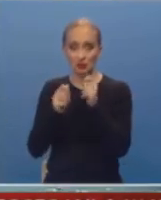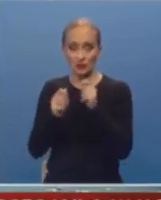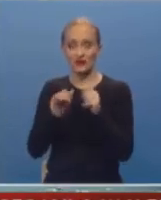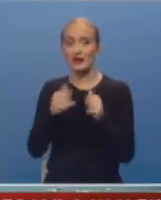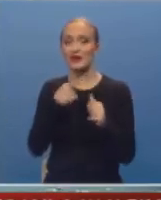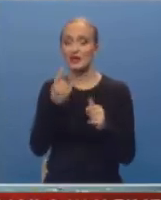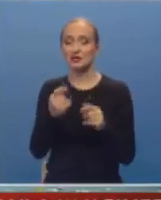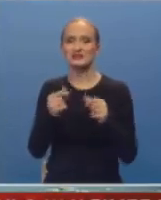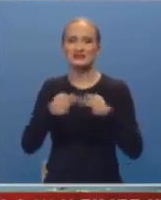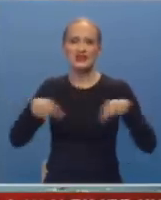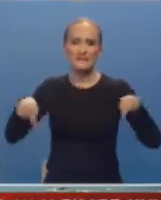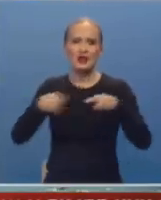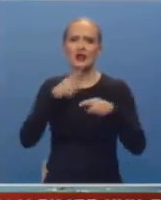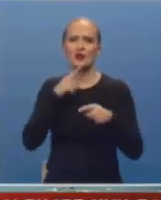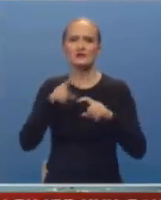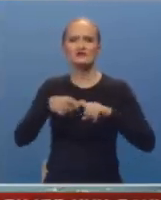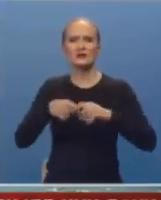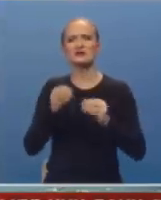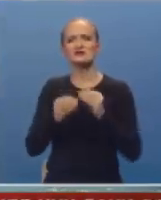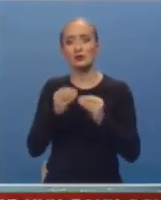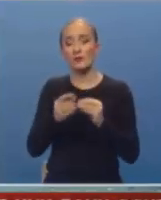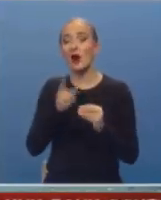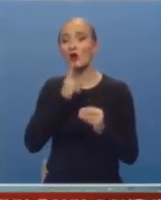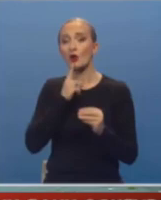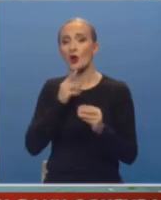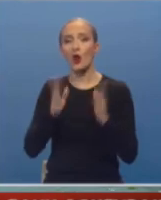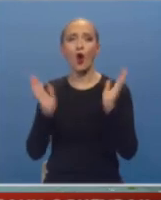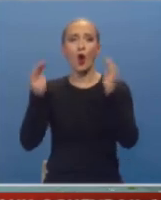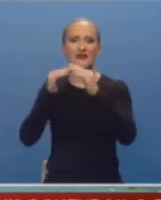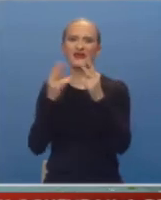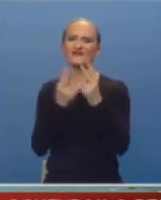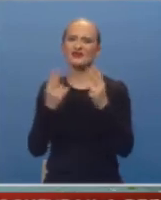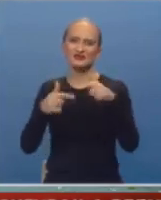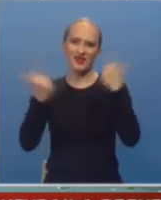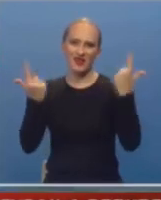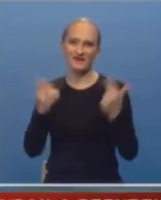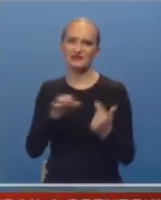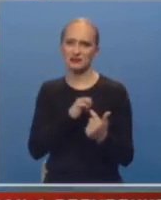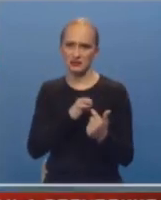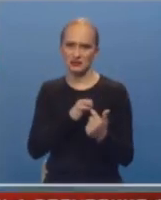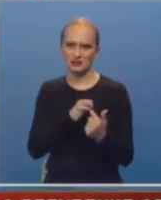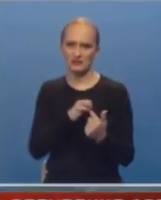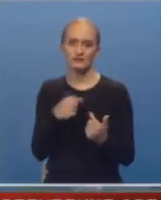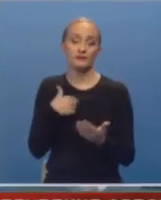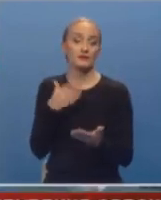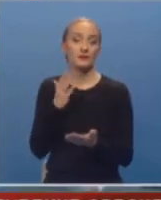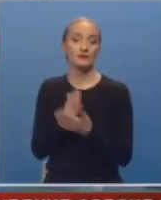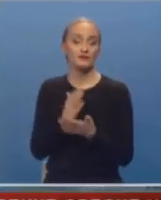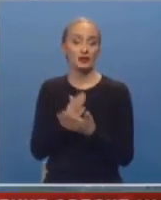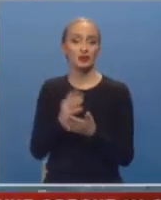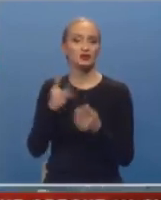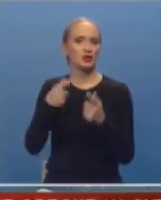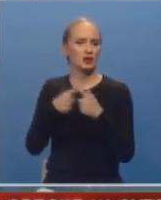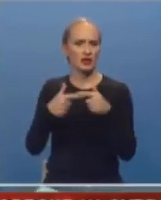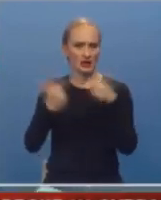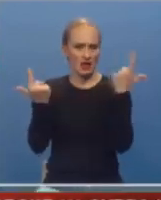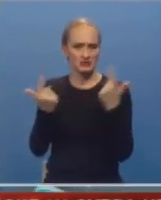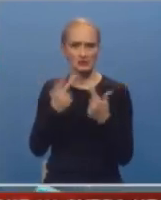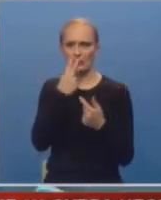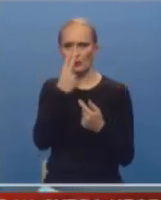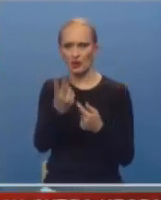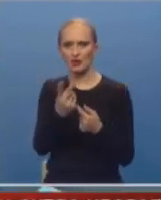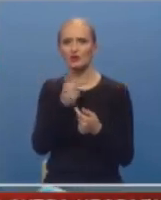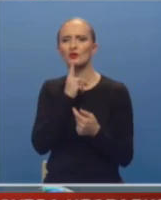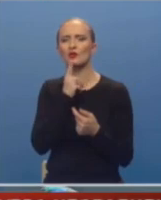jer je riječ o parcelama koje su predmet spora, a na kojima su objekti važni za javni interes. Bili smo čak i jasni u pogledu